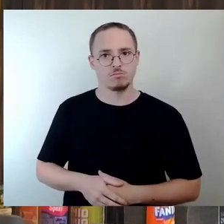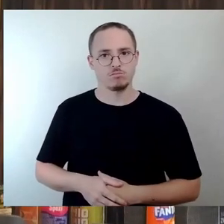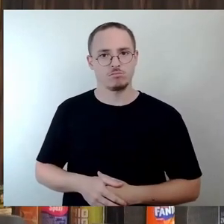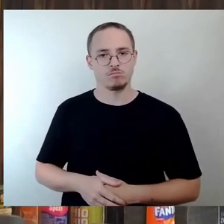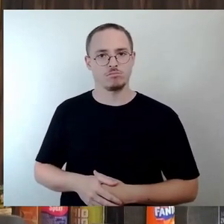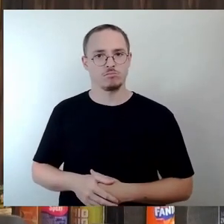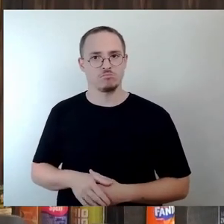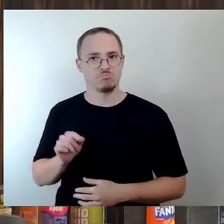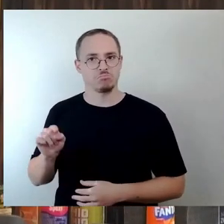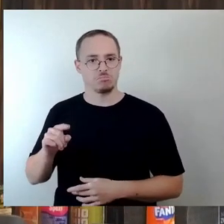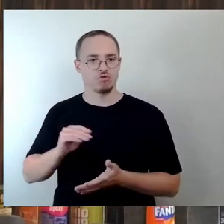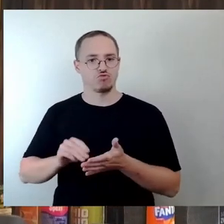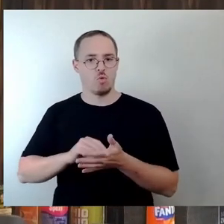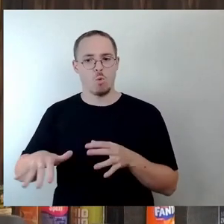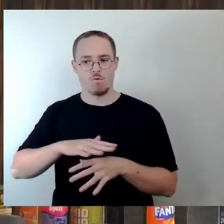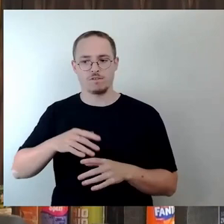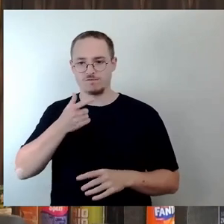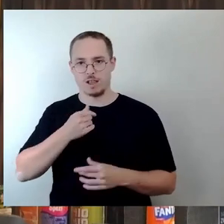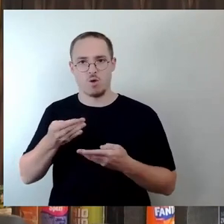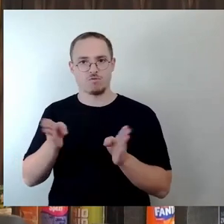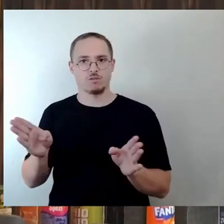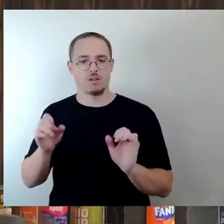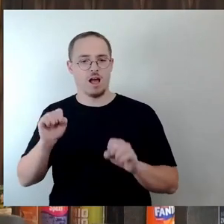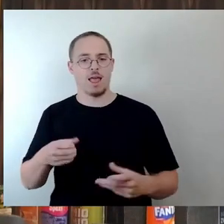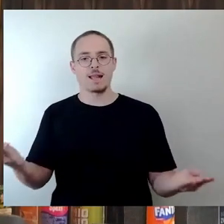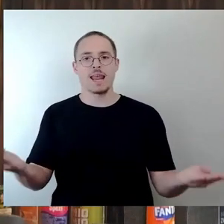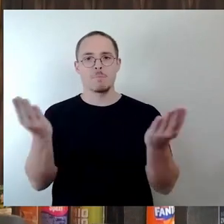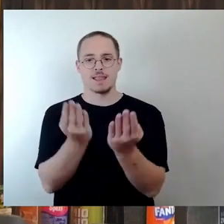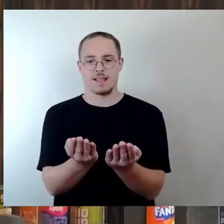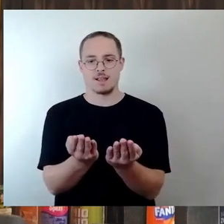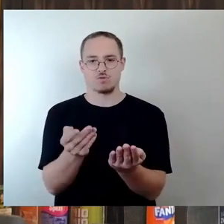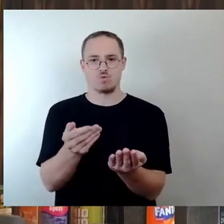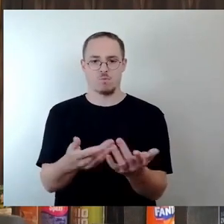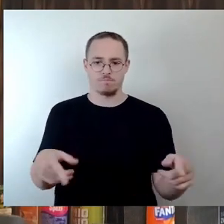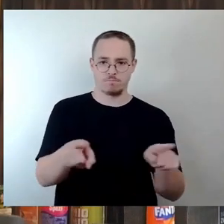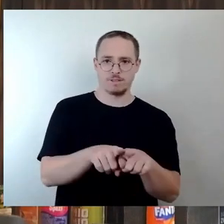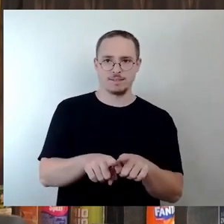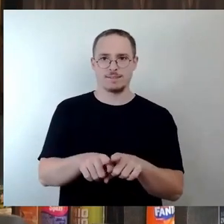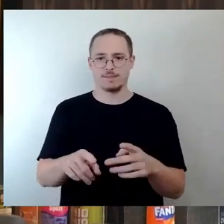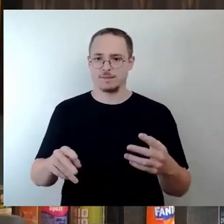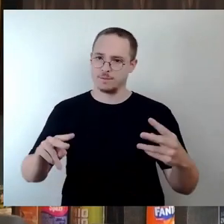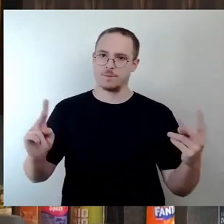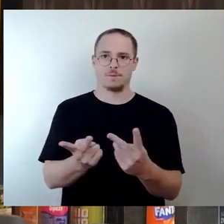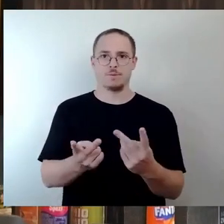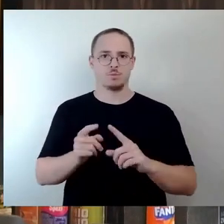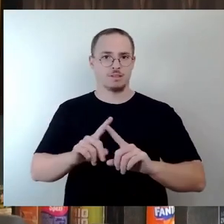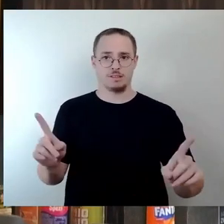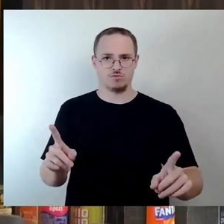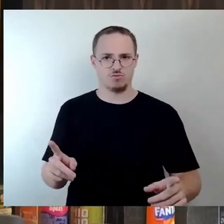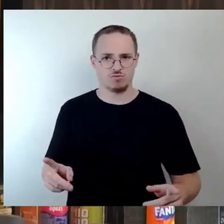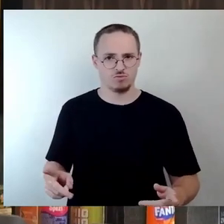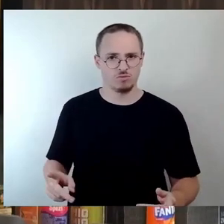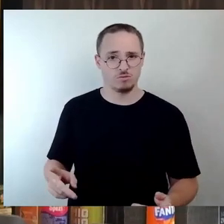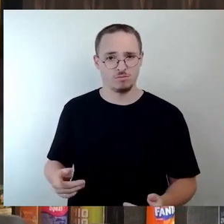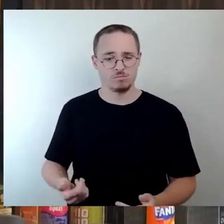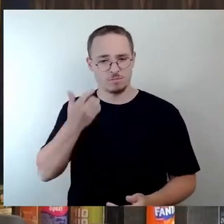Schulhöfe geöffnet werden sollen. Können Sie das nebeneinander legen, ob das in etwa deckungsgleich ist mit dem, was als Mangel oder eben als gut versorgte Standorte gegebenenfalls auch gern